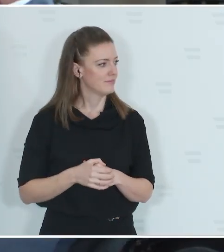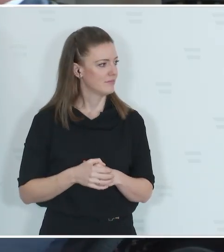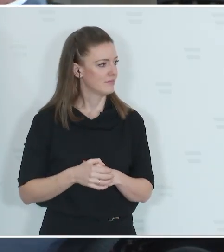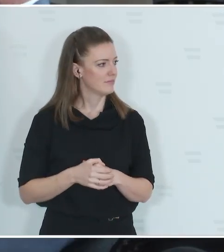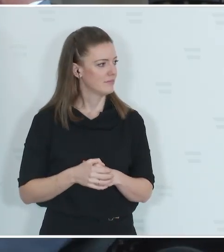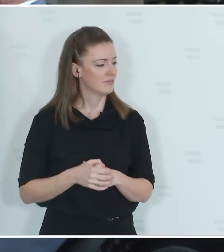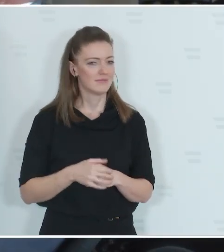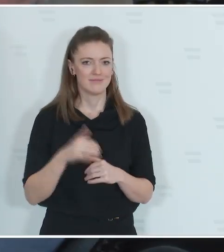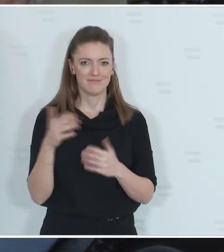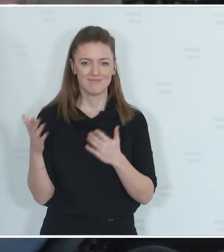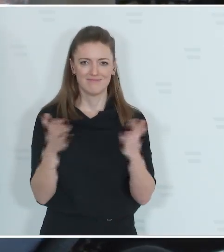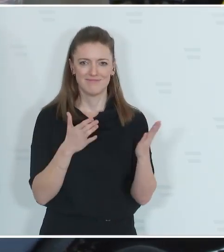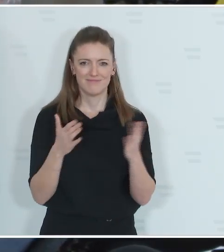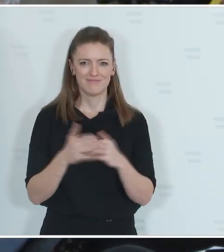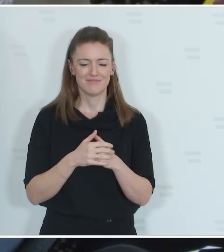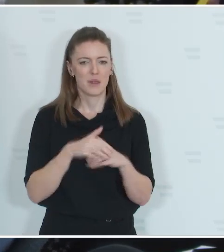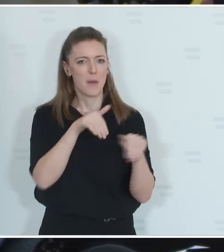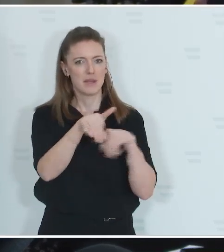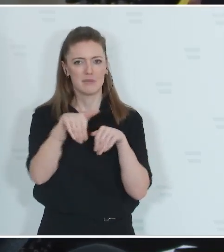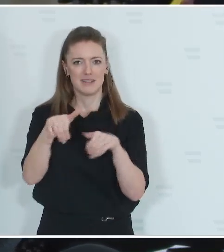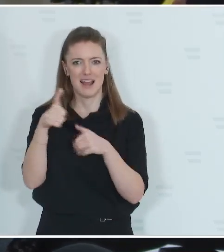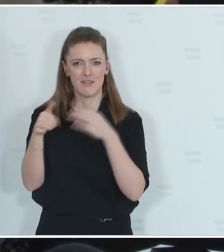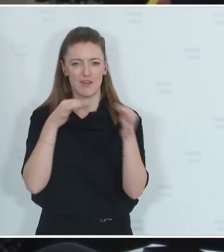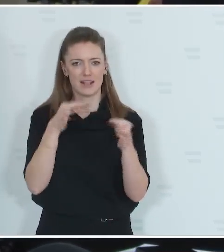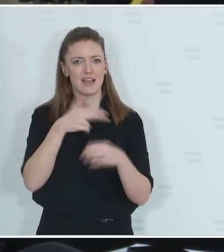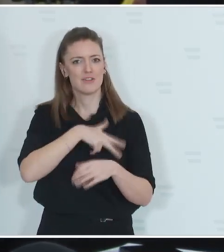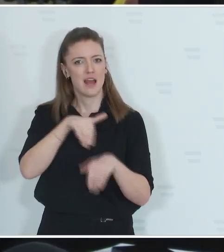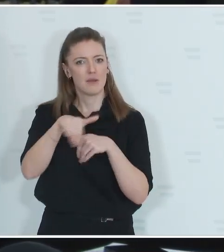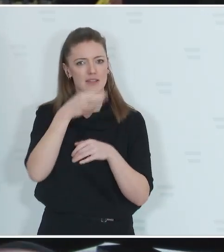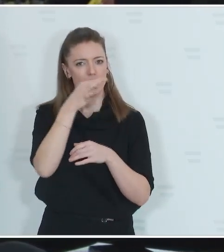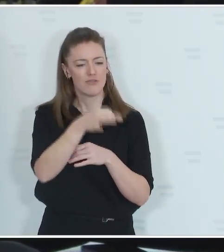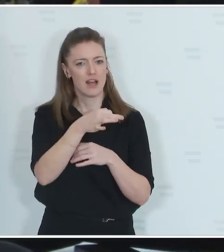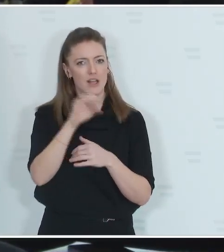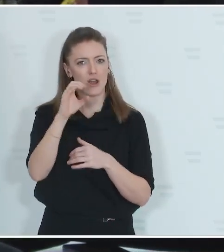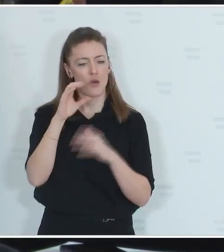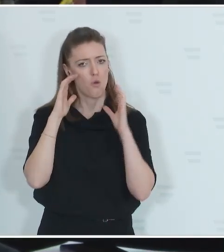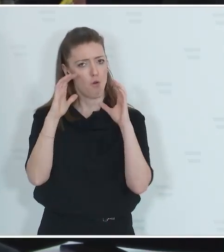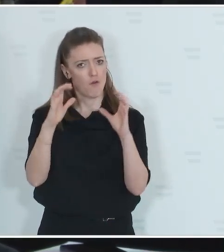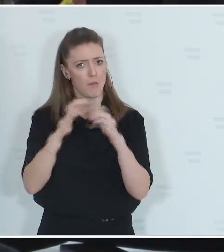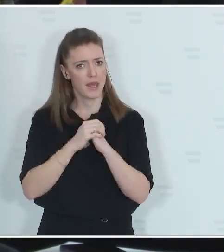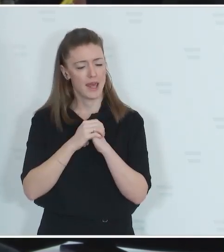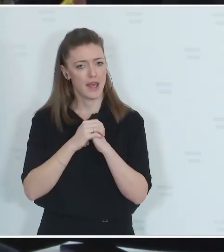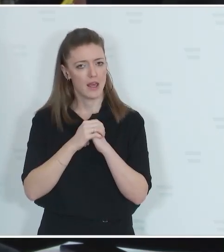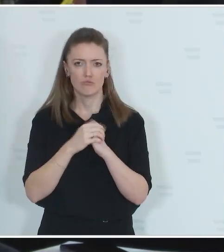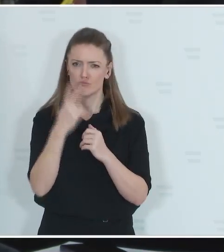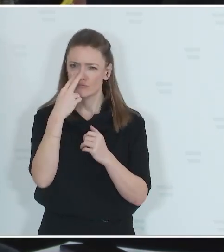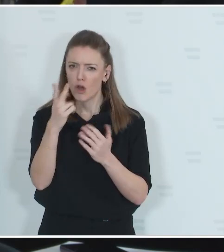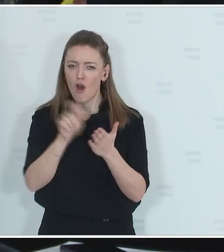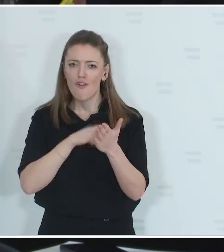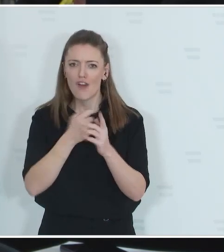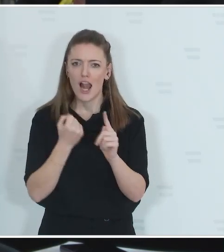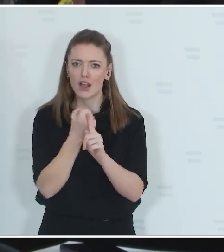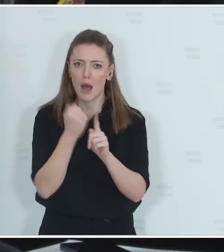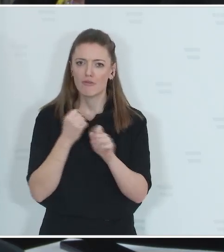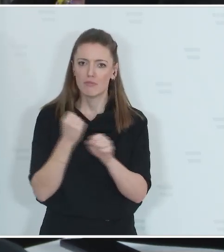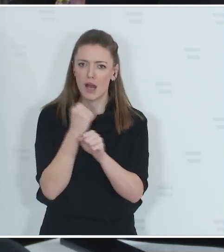Jeweils eine Frage an jeden Minister. Herr Sozialminister, die ÖVP scheint jetzt Wahlkampf zu